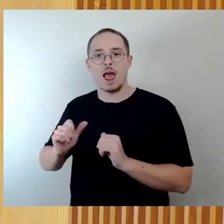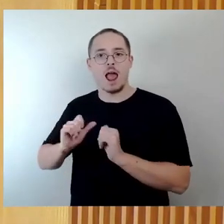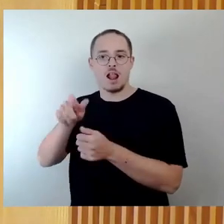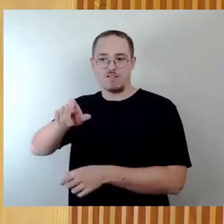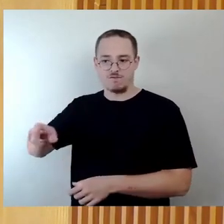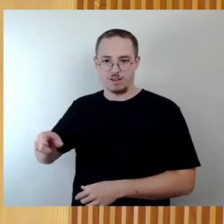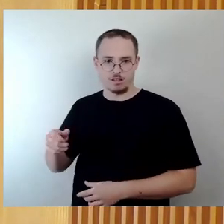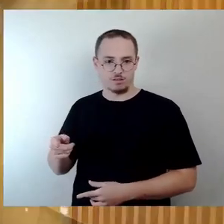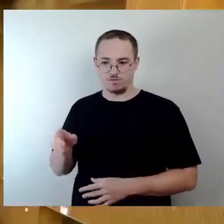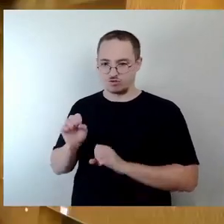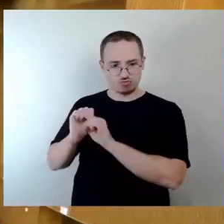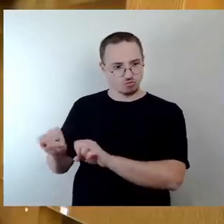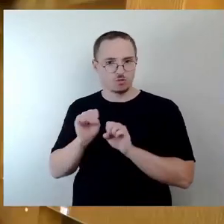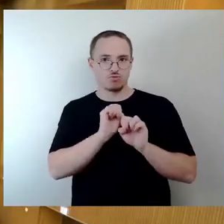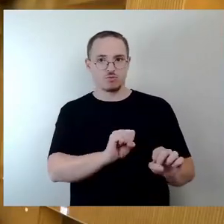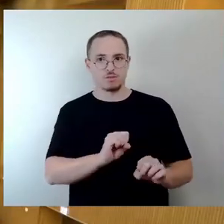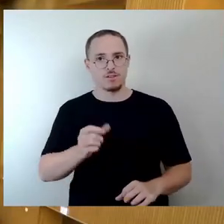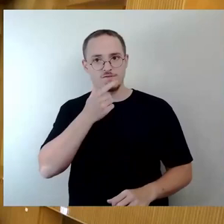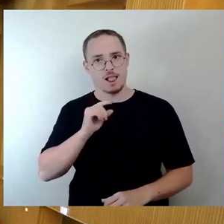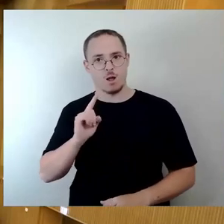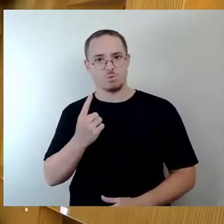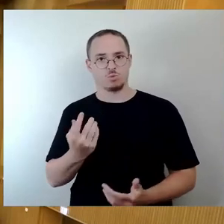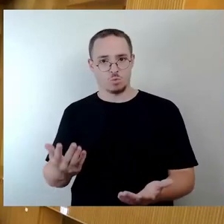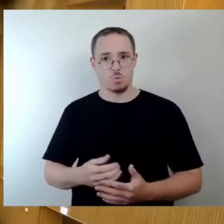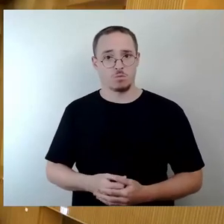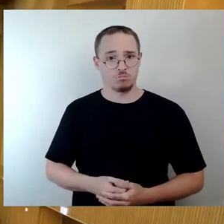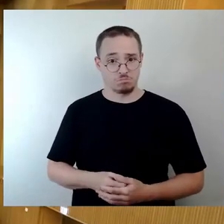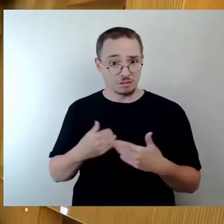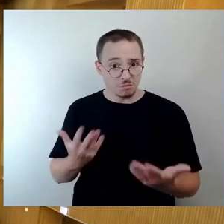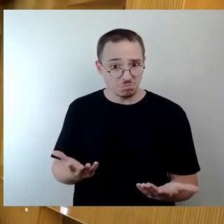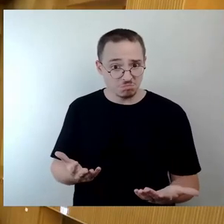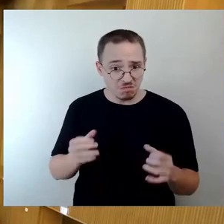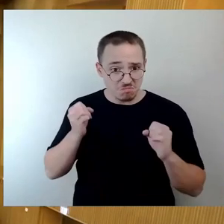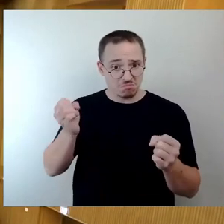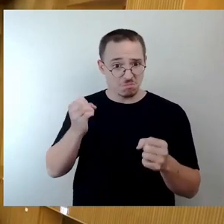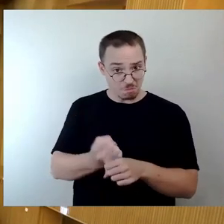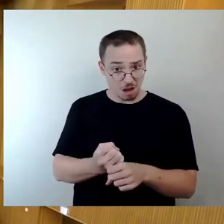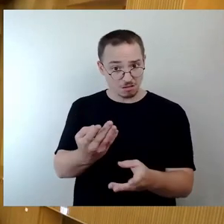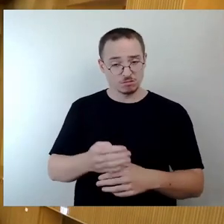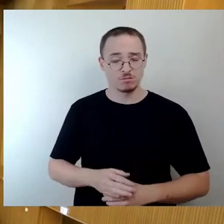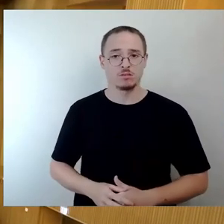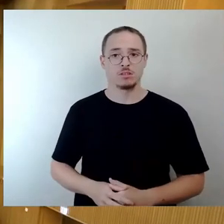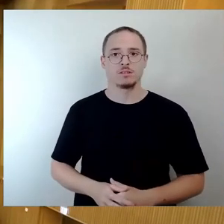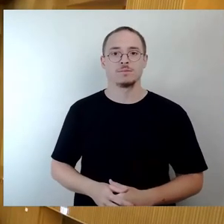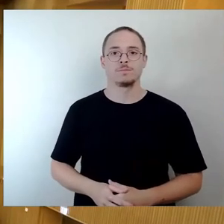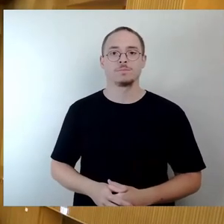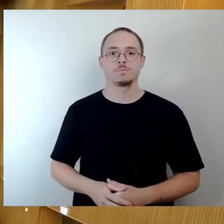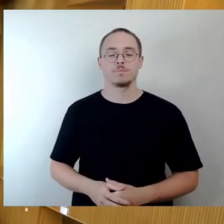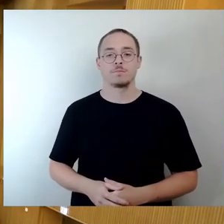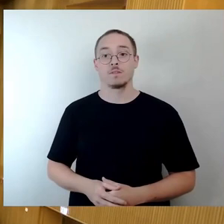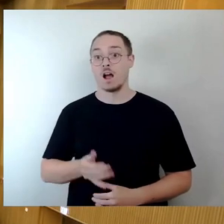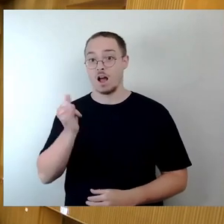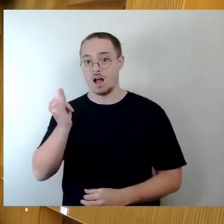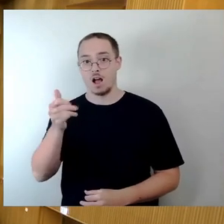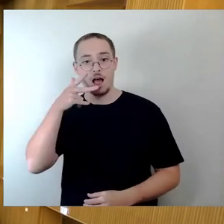Beantwortung übernimmt Herr Bürgermeister Jan Pratzker. Ja, sehr geehrter Herr Maloney, vielen Dank für die wichtige Frage zum wichtigen Thema.